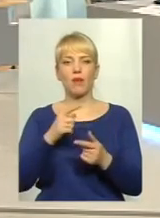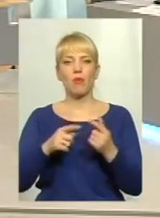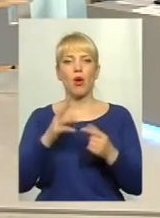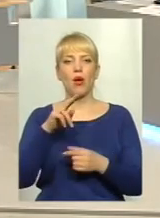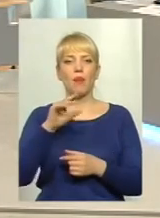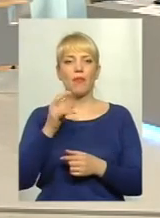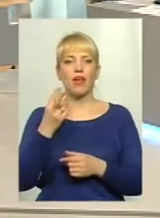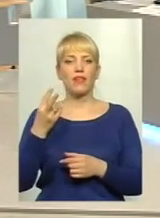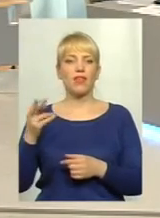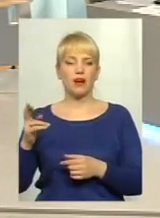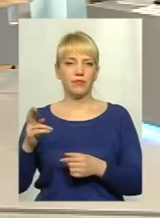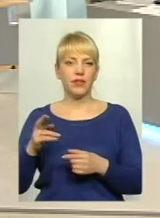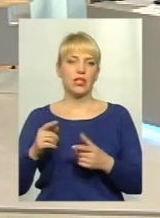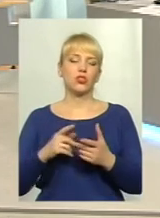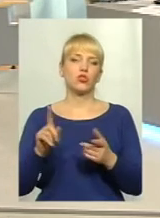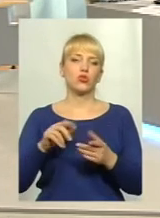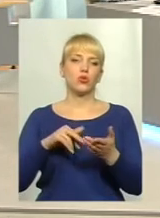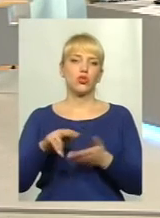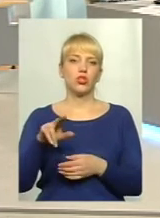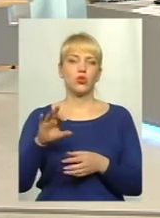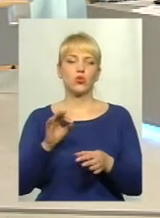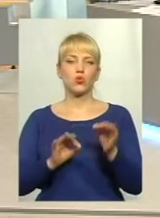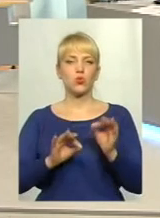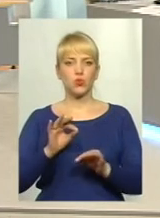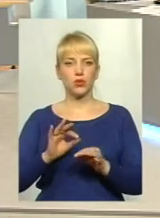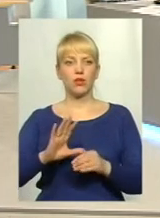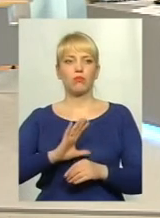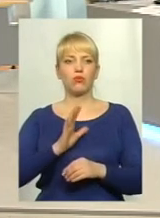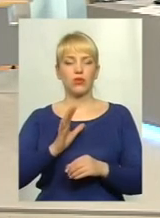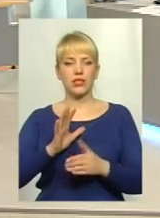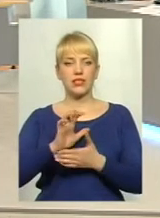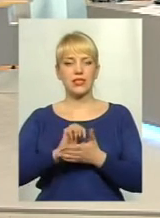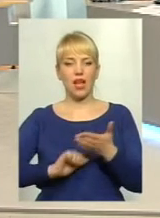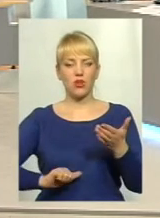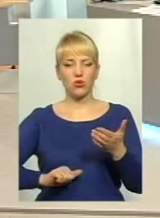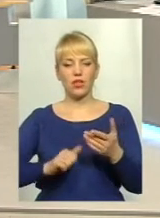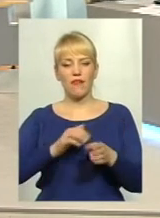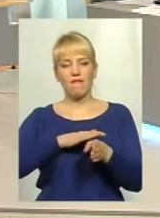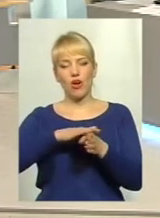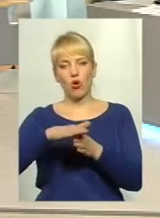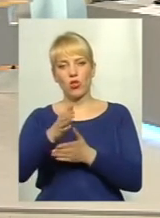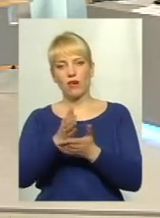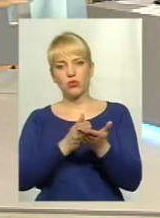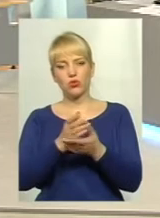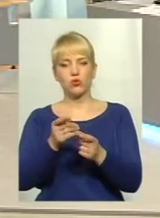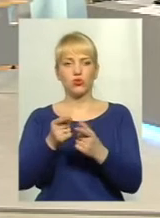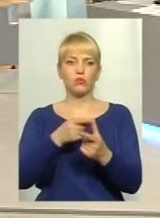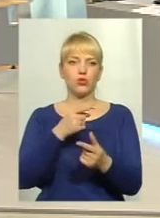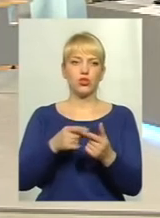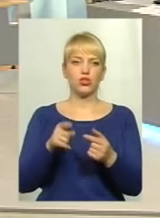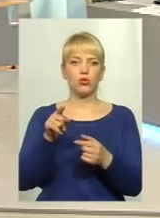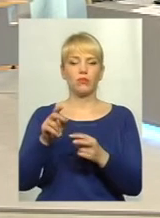дійшли до суду, були стягнуті чи то виконавчою службою, чи то